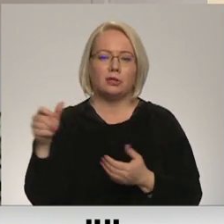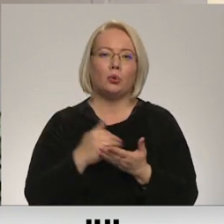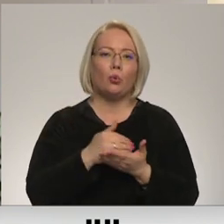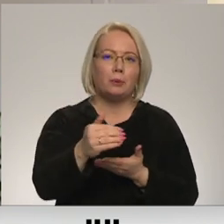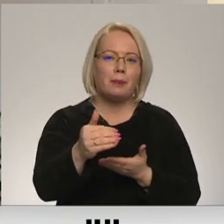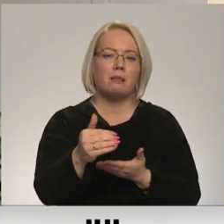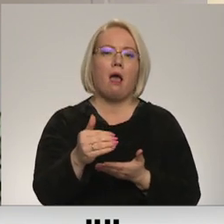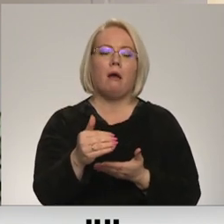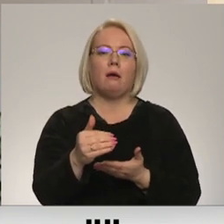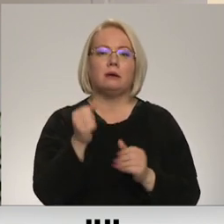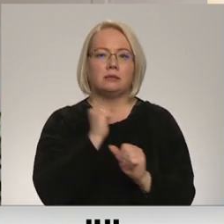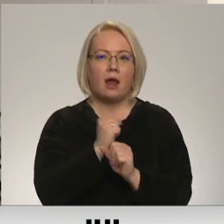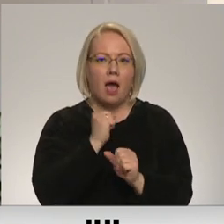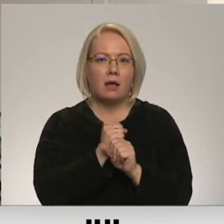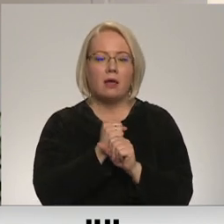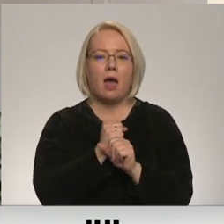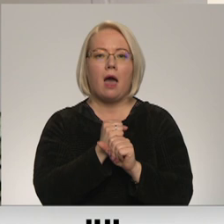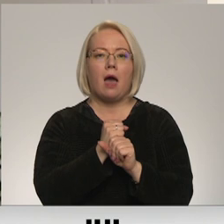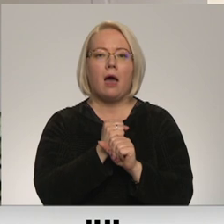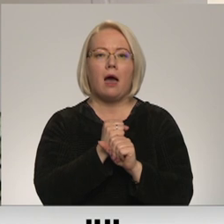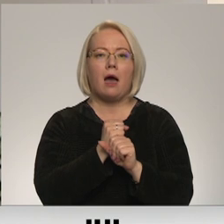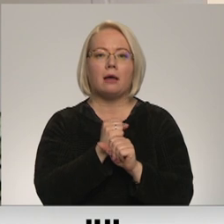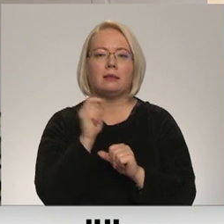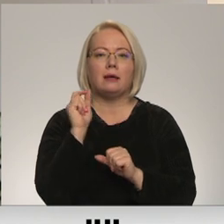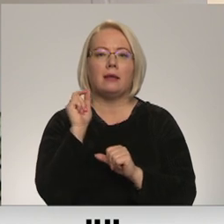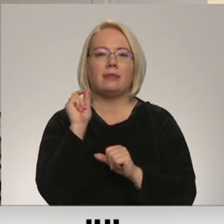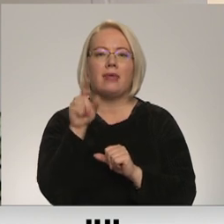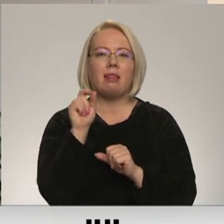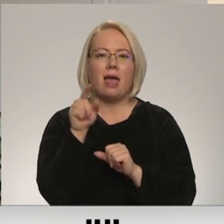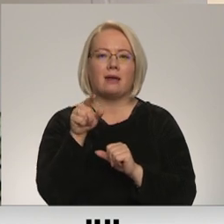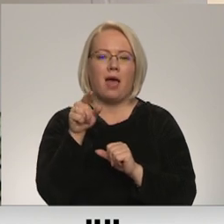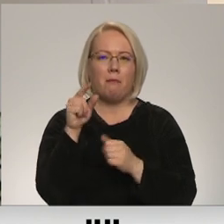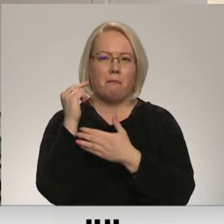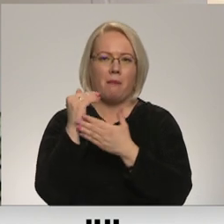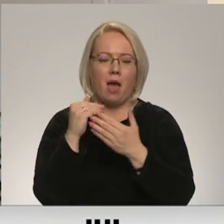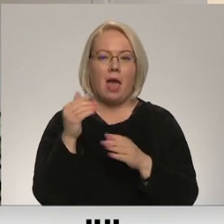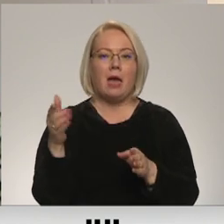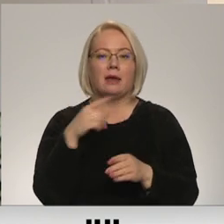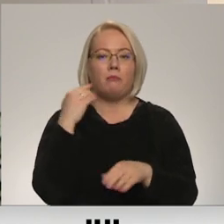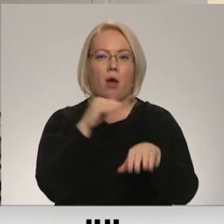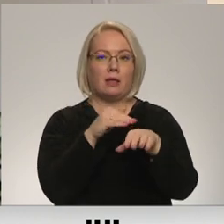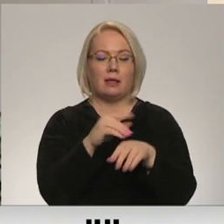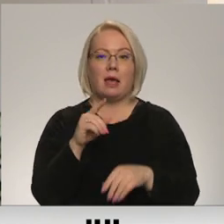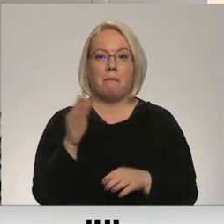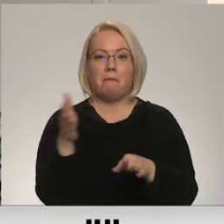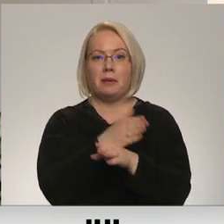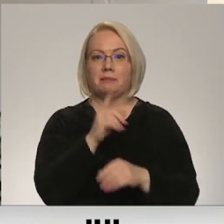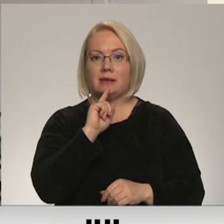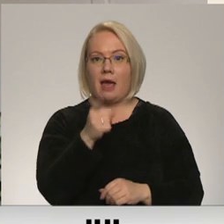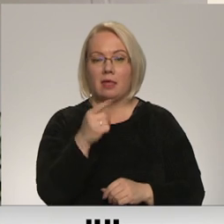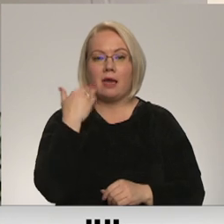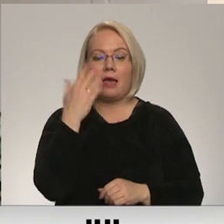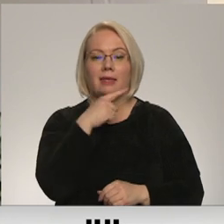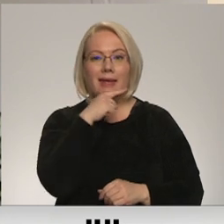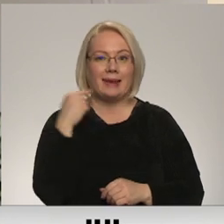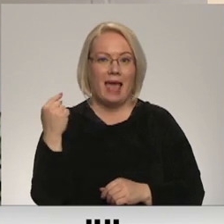strādā telegrama, bet taču es gribu atgadināt, kā vēl pirms gada, kad Krievijas